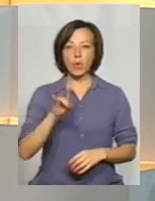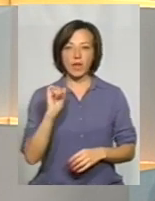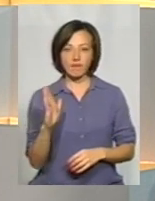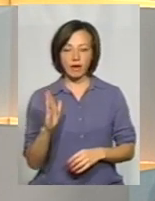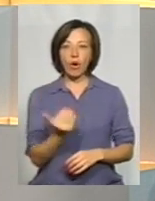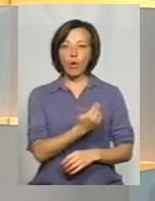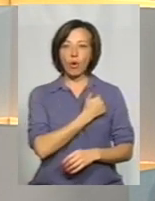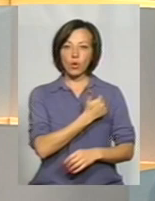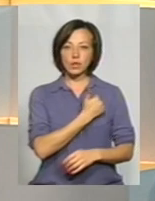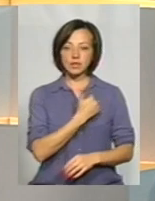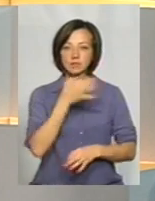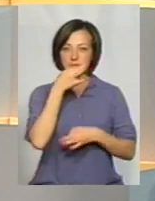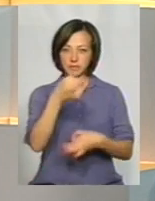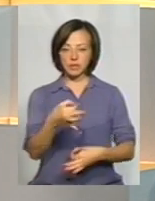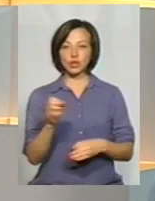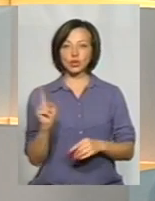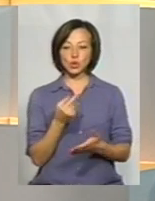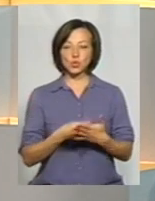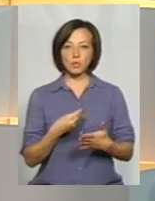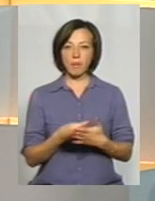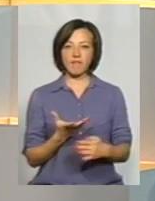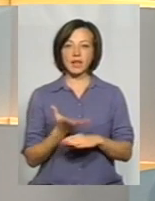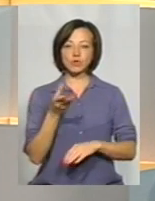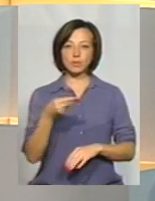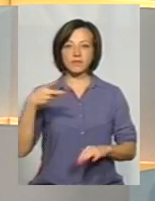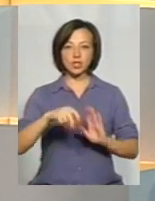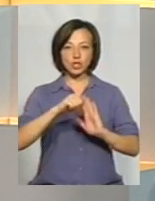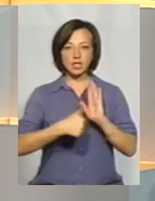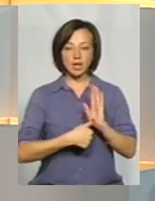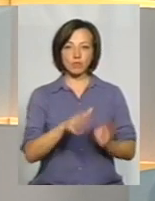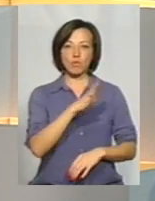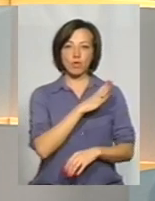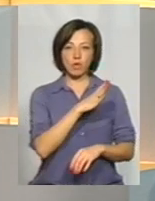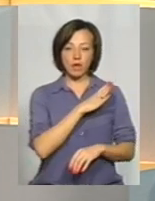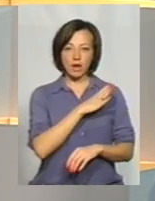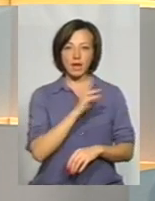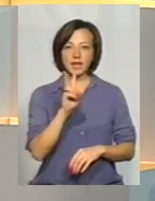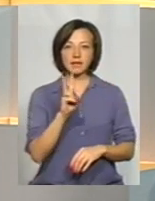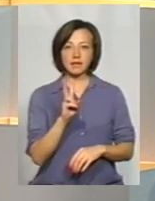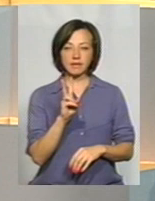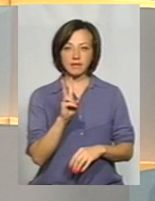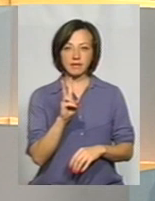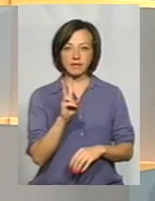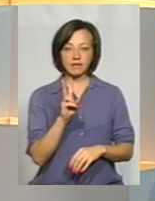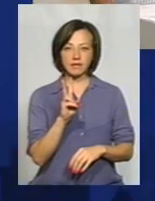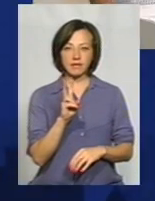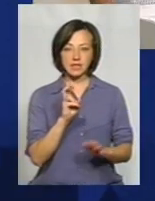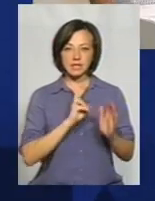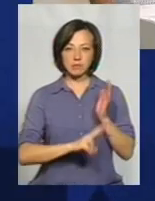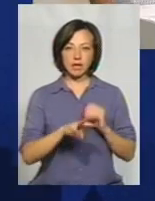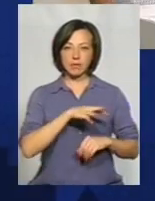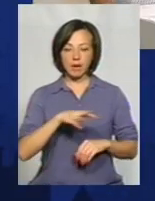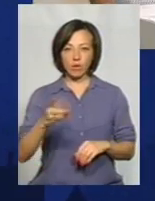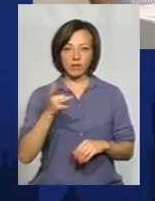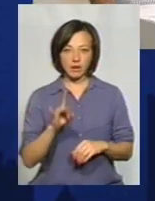Хотілося б відзначити, що сума фінансування в 2016 році складала 270 млн